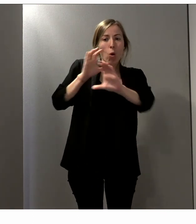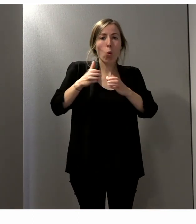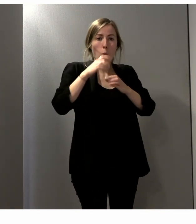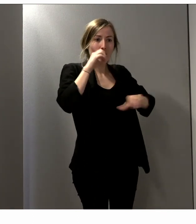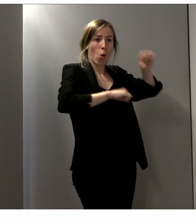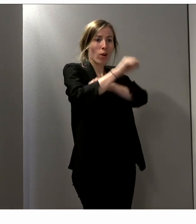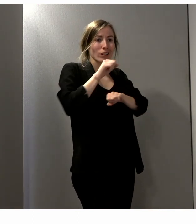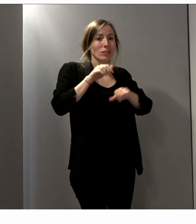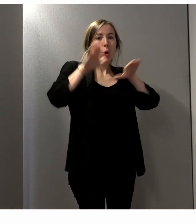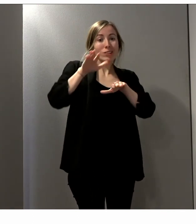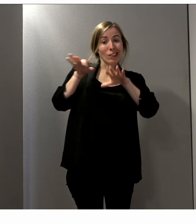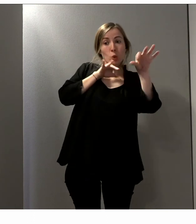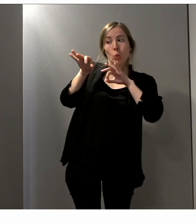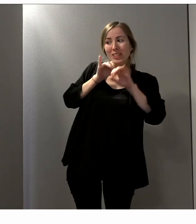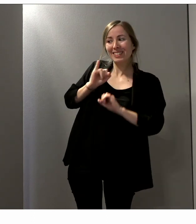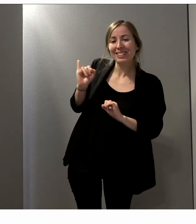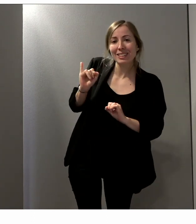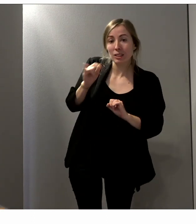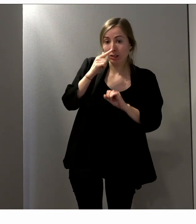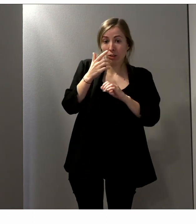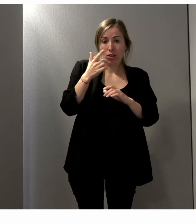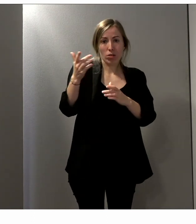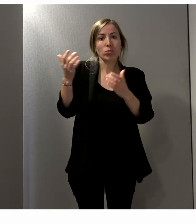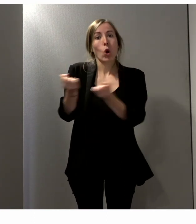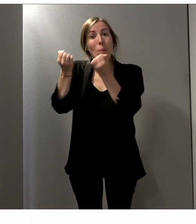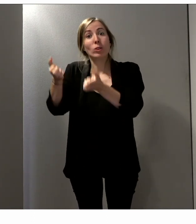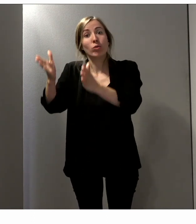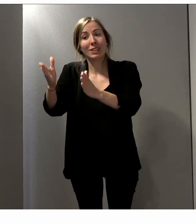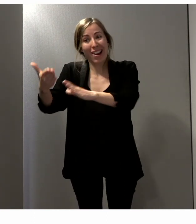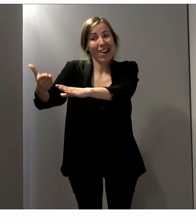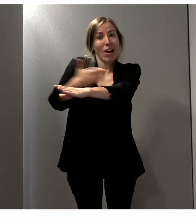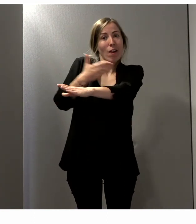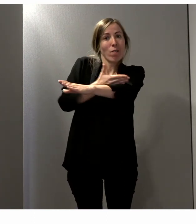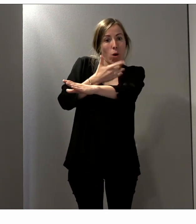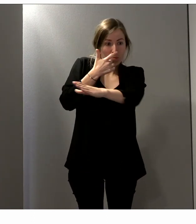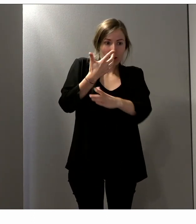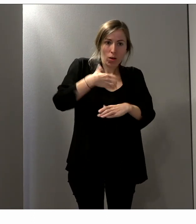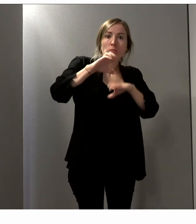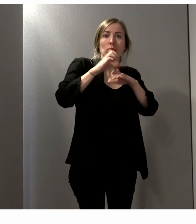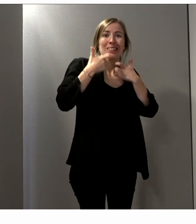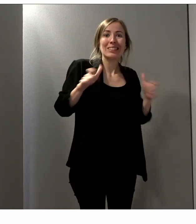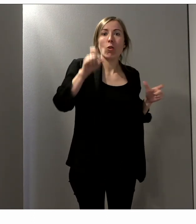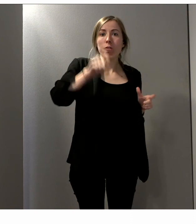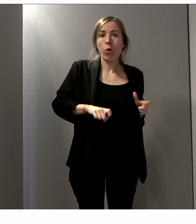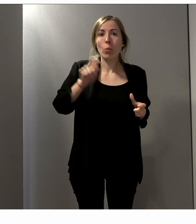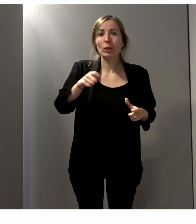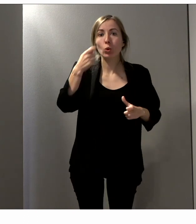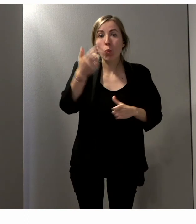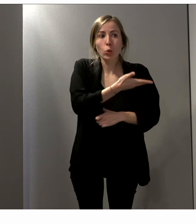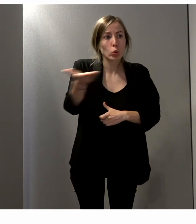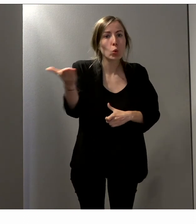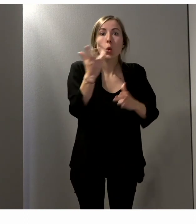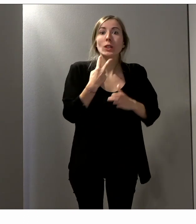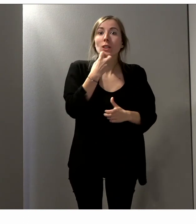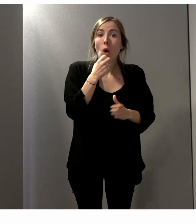accessibilité, en complémentarité de la campagne officielle pour justement permettre à tous les